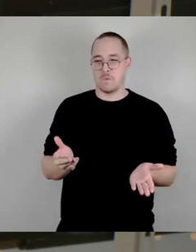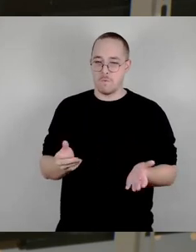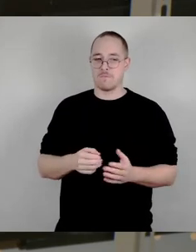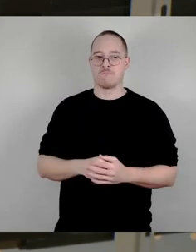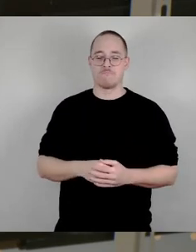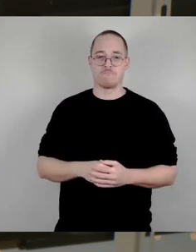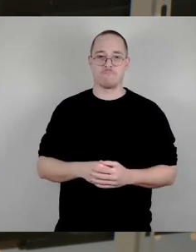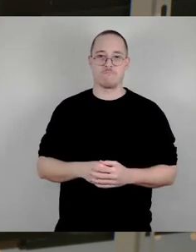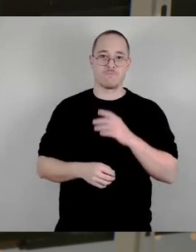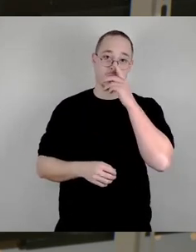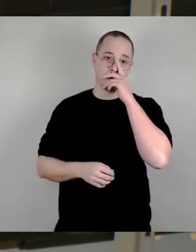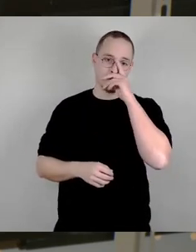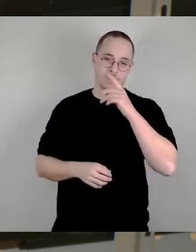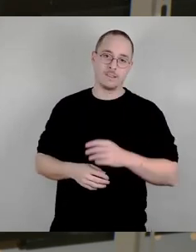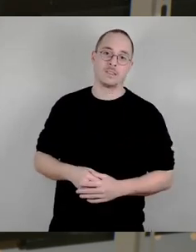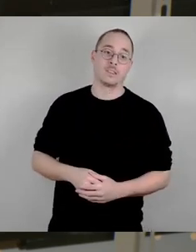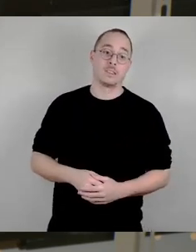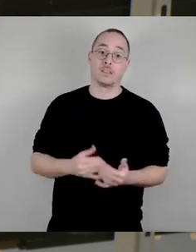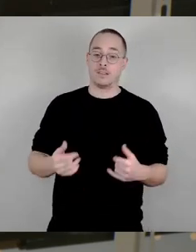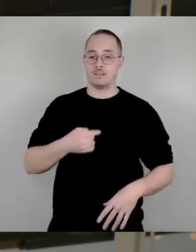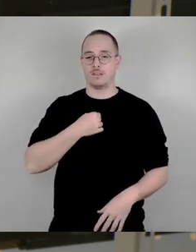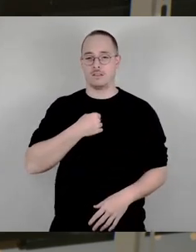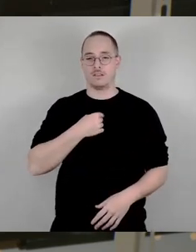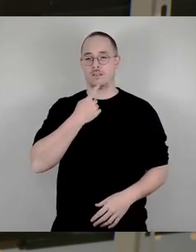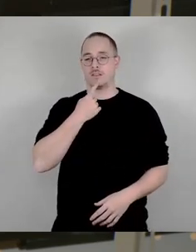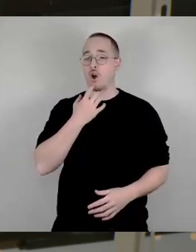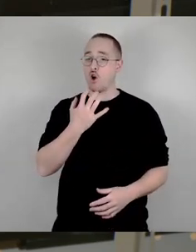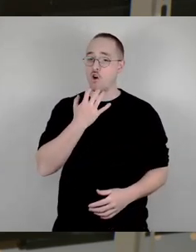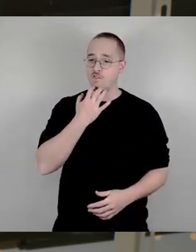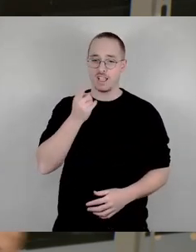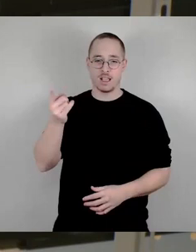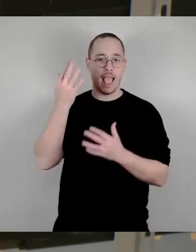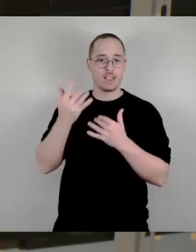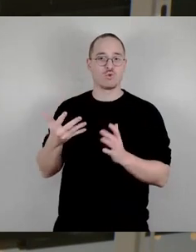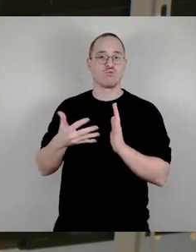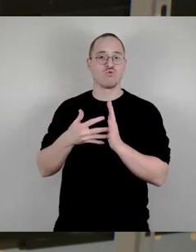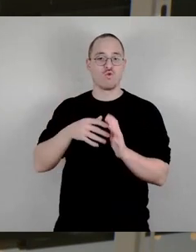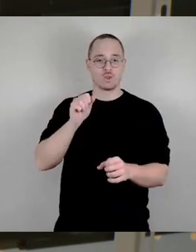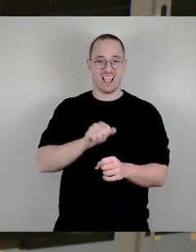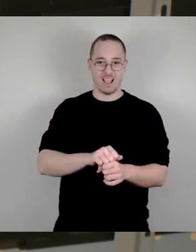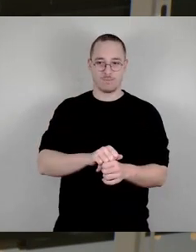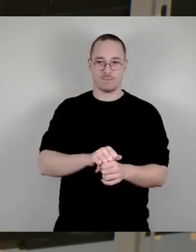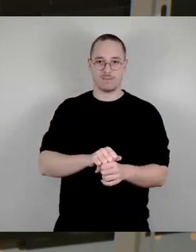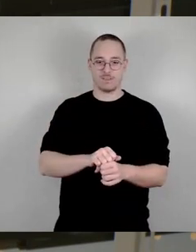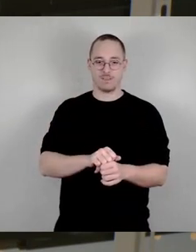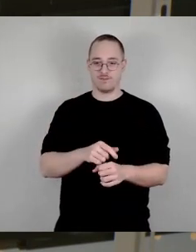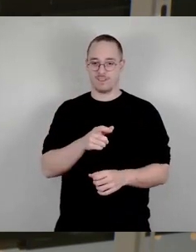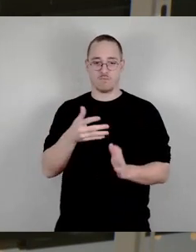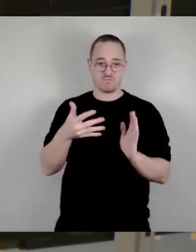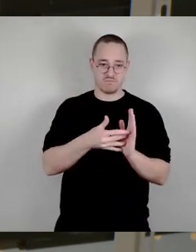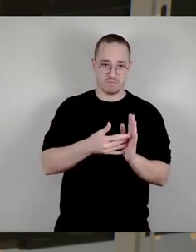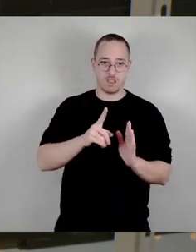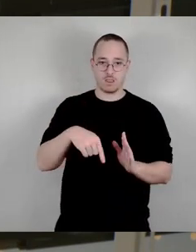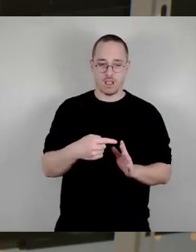verlasse ich mich darauf, dass das Rechnungsprüfungsamt, wenn es Unsauberkeiten oder Nachlässigkeiten gibt,